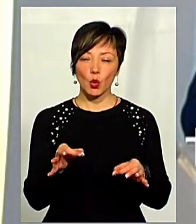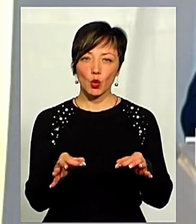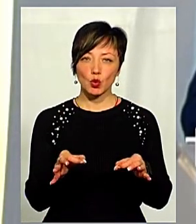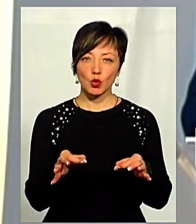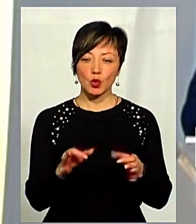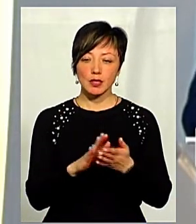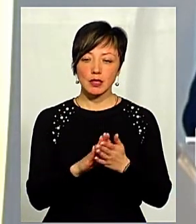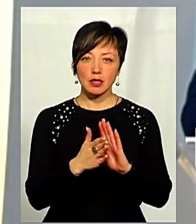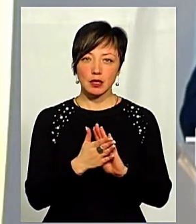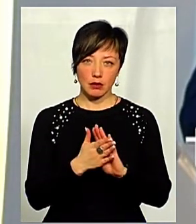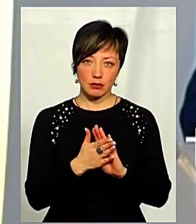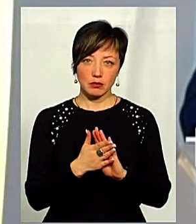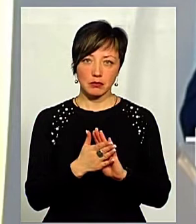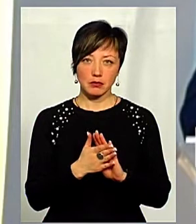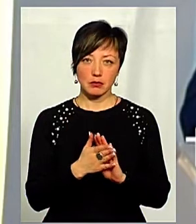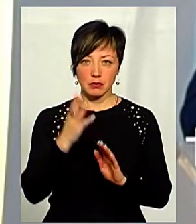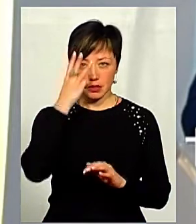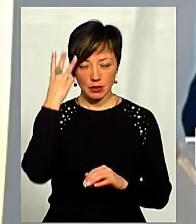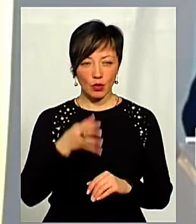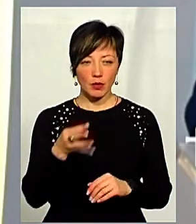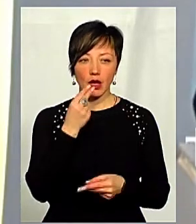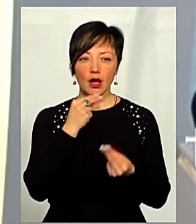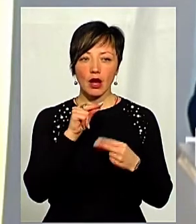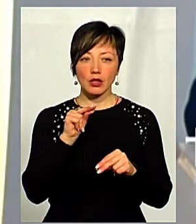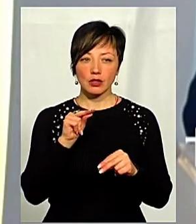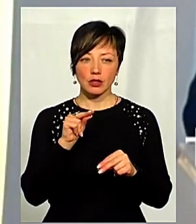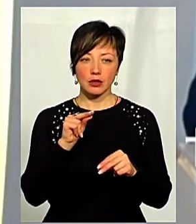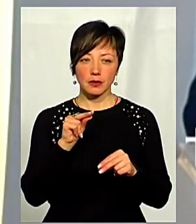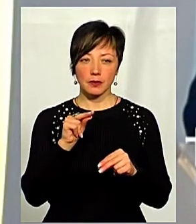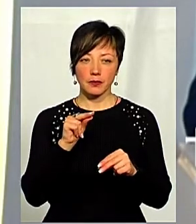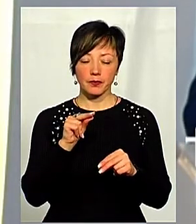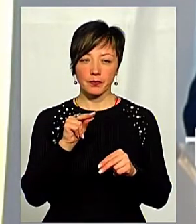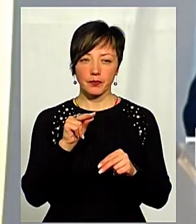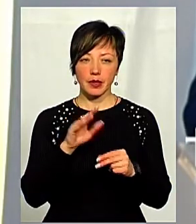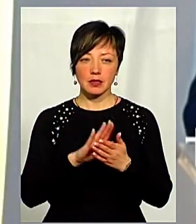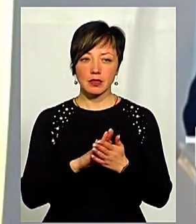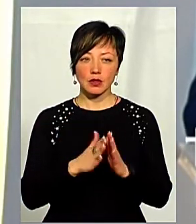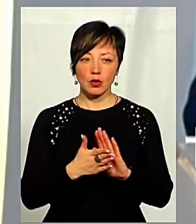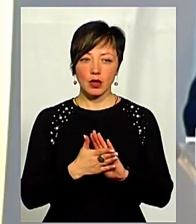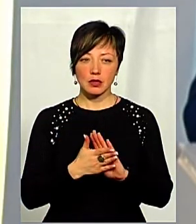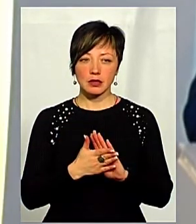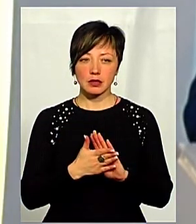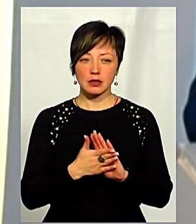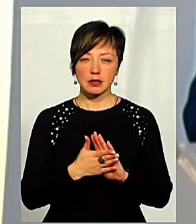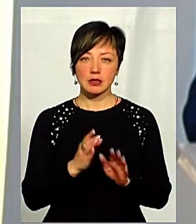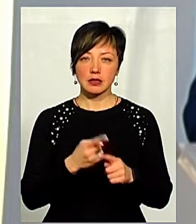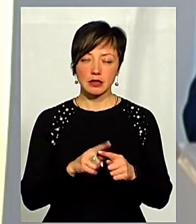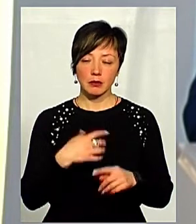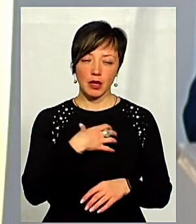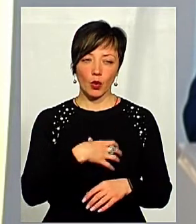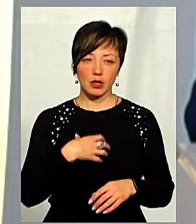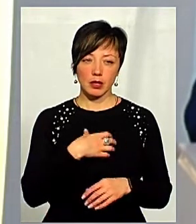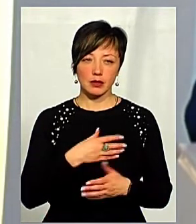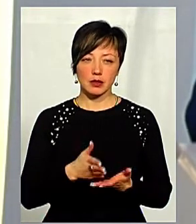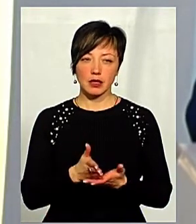природного статусу, принаймні, який існує в Хмельницькій області, а ще краще покращення ситуації з екологією – це є пріоритет.